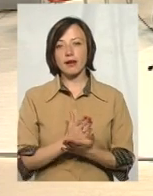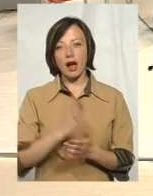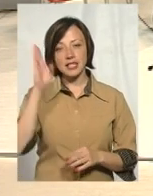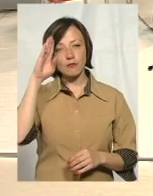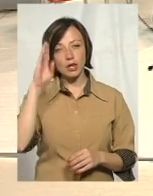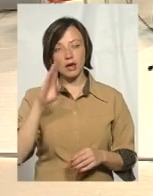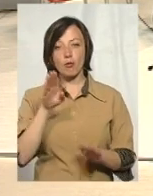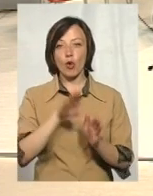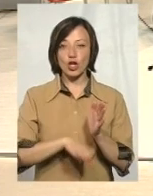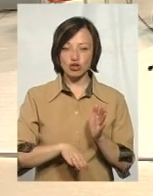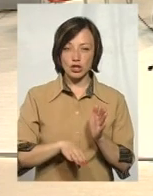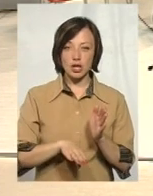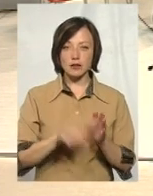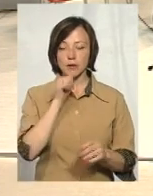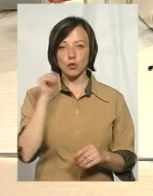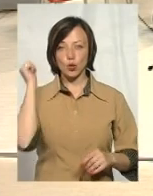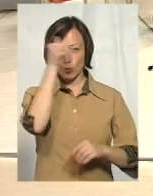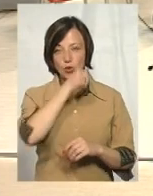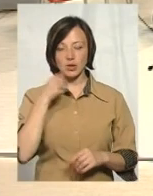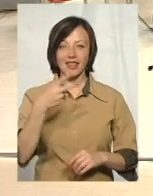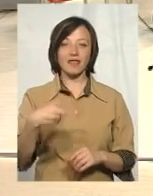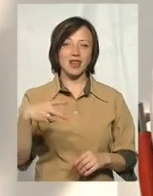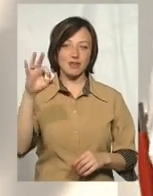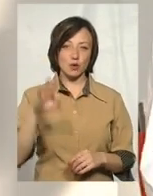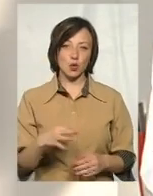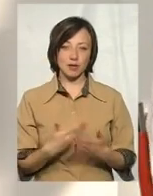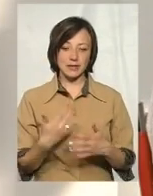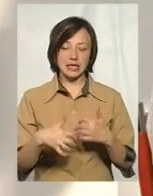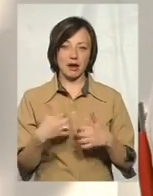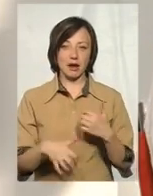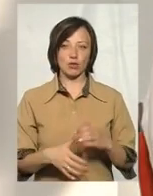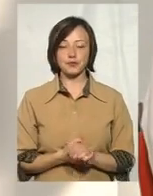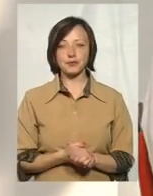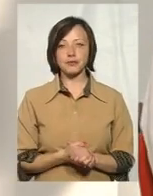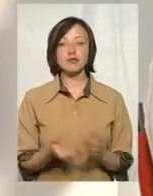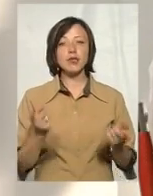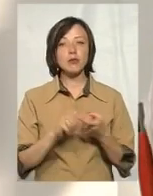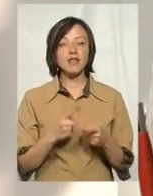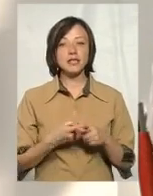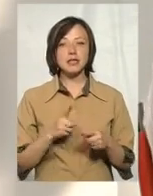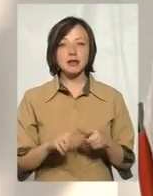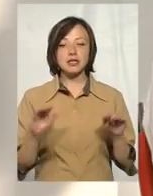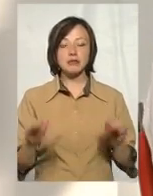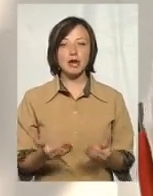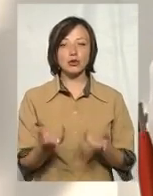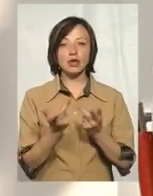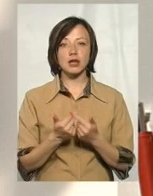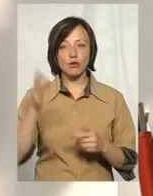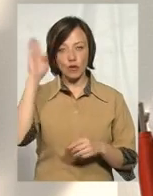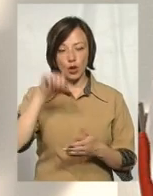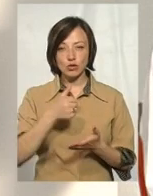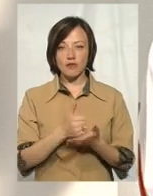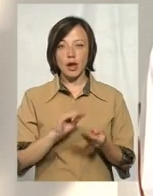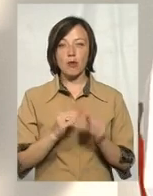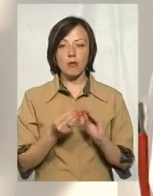погіршилась в минулому році на відсотків 20, так середньостатистично. Зв'язано це з меншою кількістю води. От основна